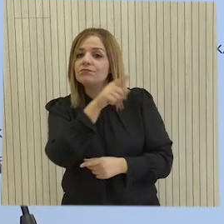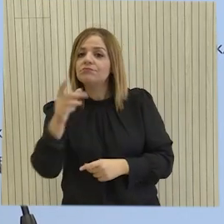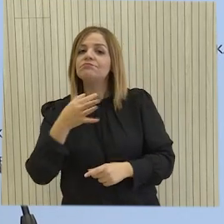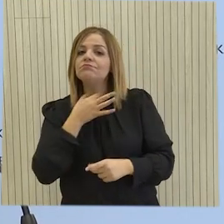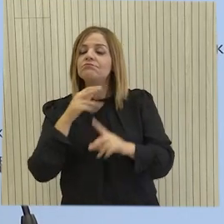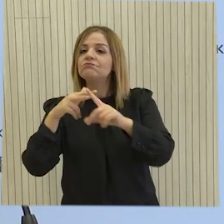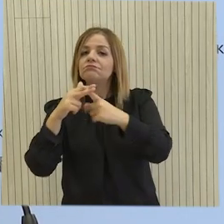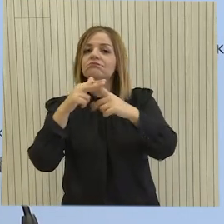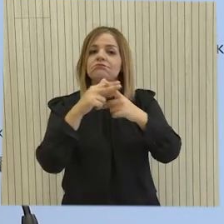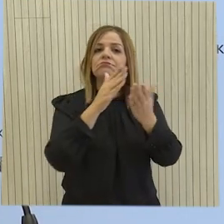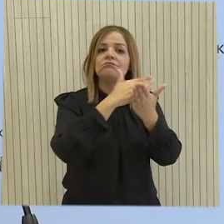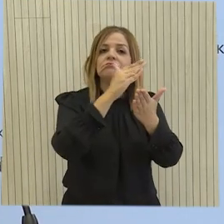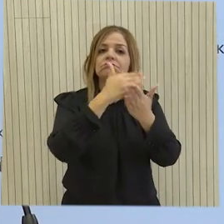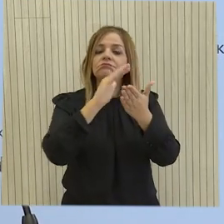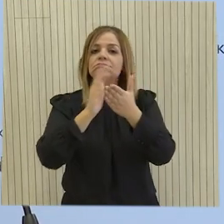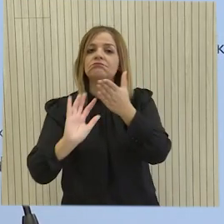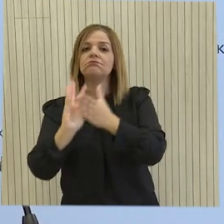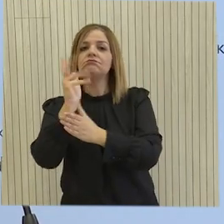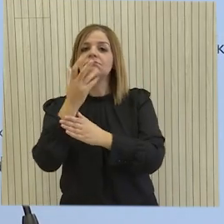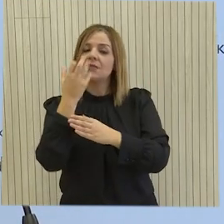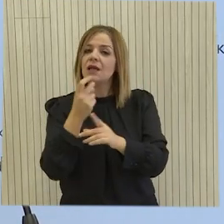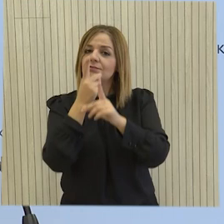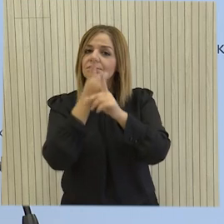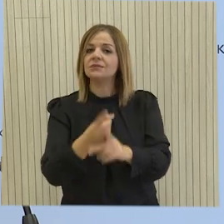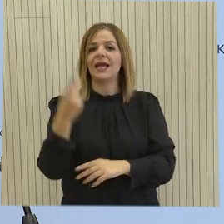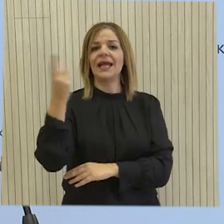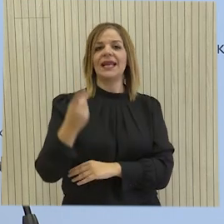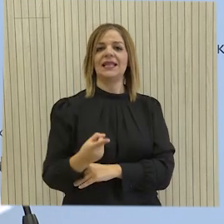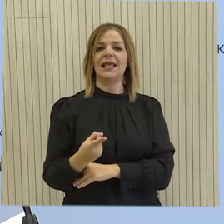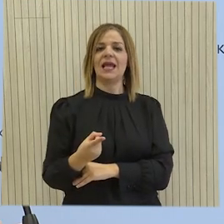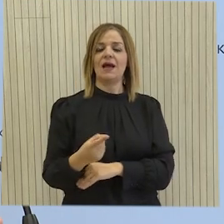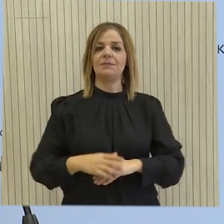ότι χρήζουν εργασιών συντήρησης και βελτίωσης στη βάση συγκεκριμένων κριτηρίων.